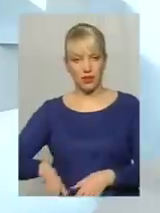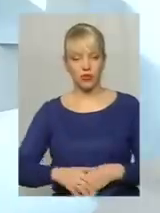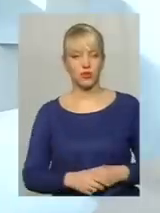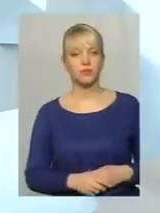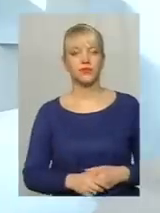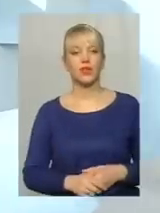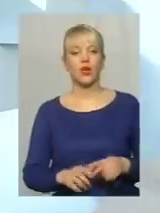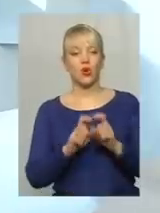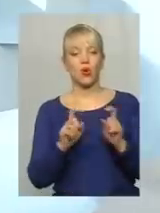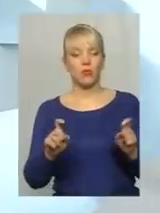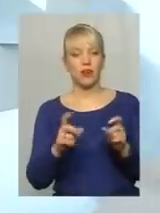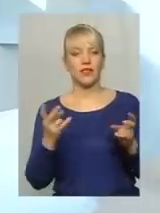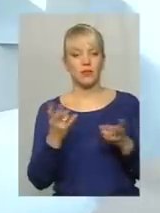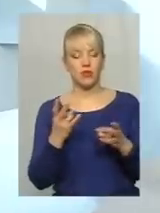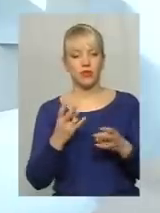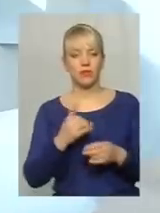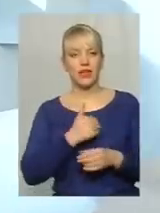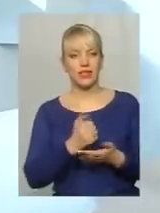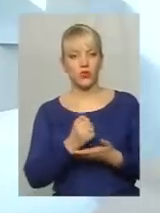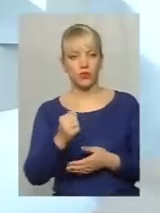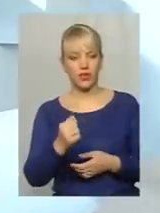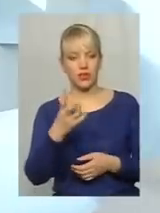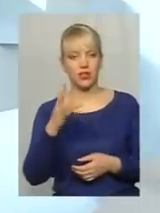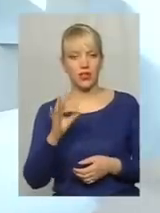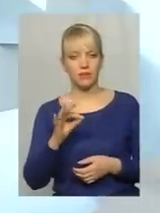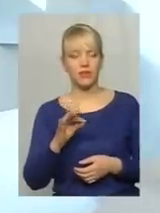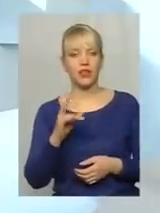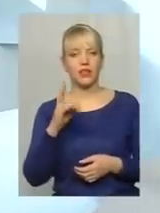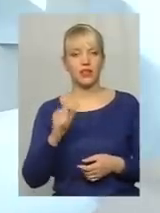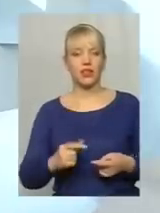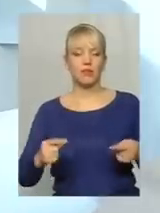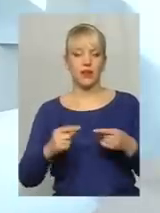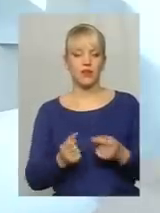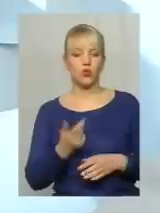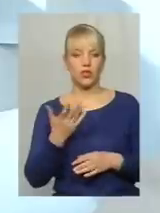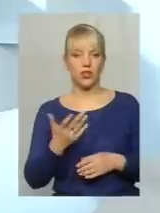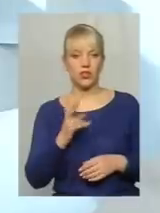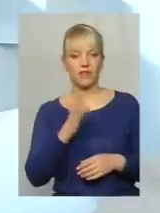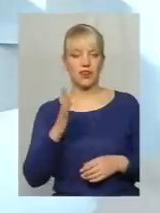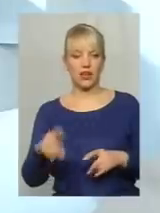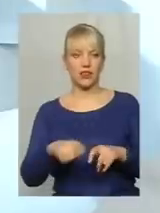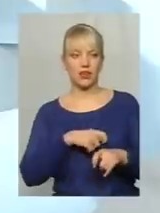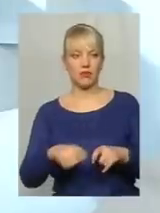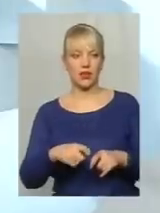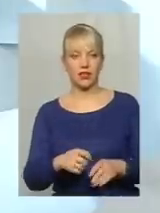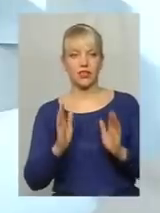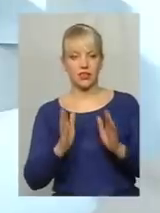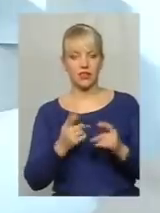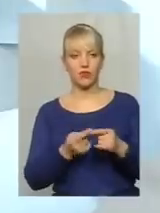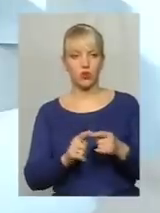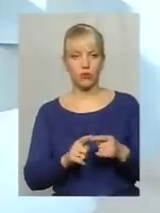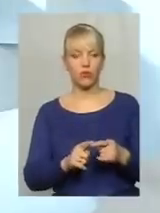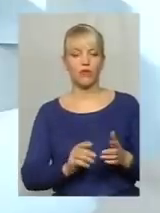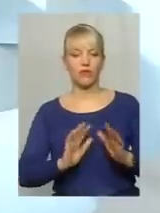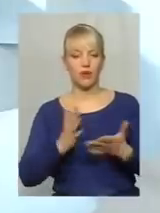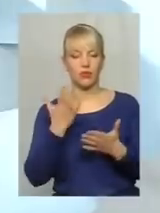компанія може претендувати на певну кількість квадратних метрів, тільки в тому випадку,